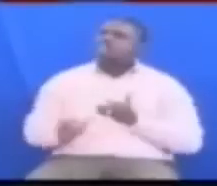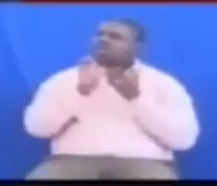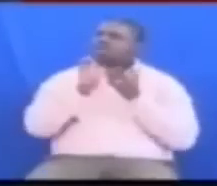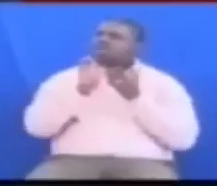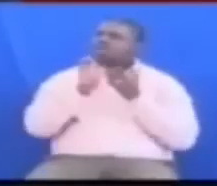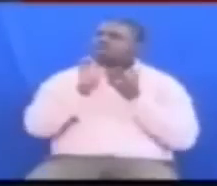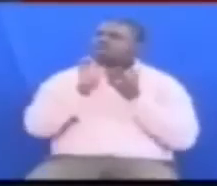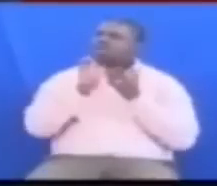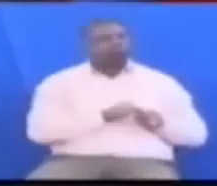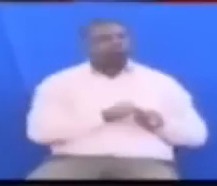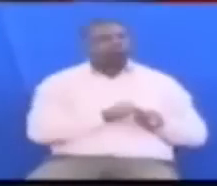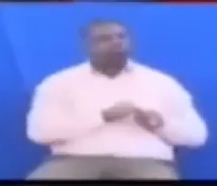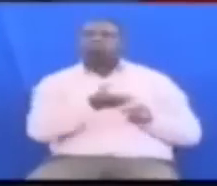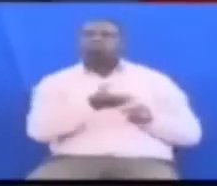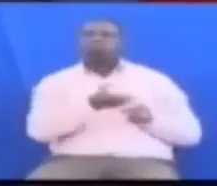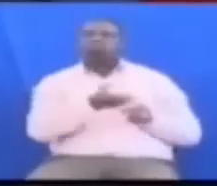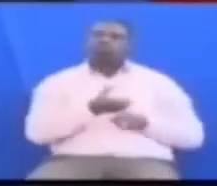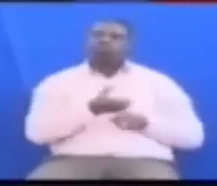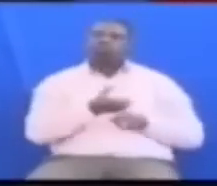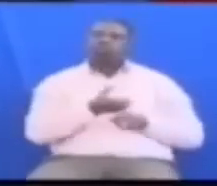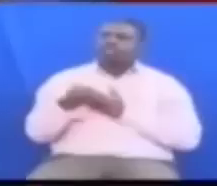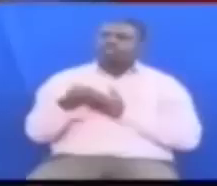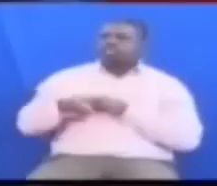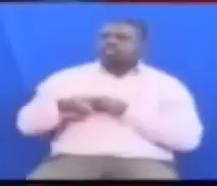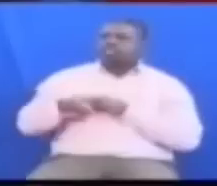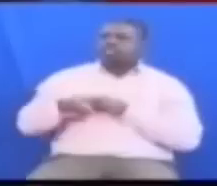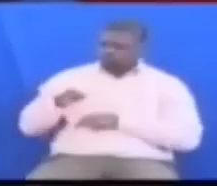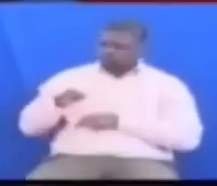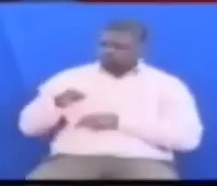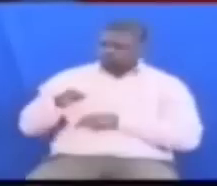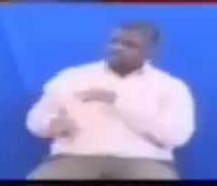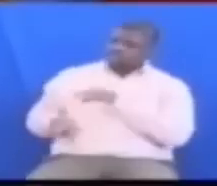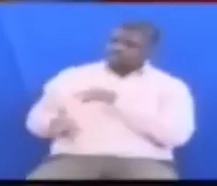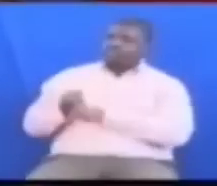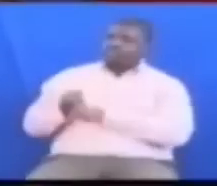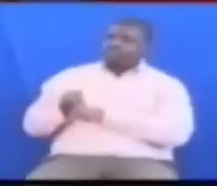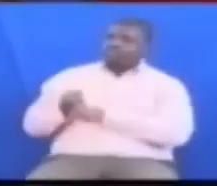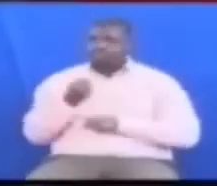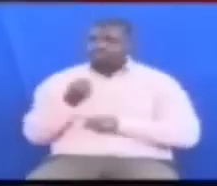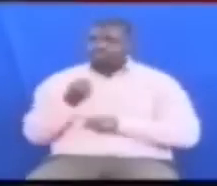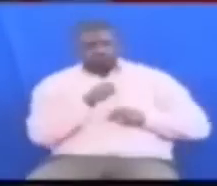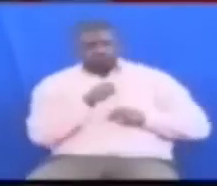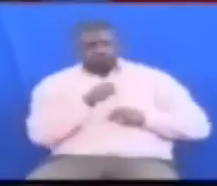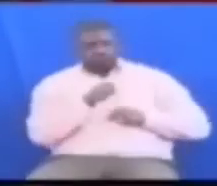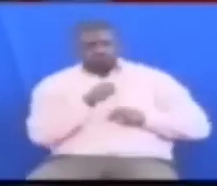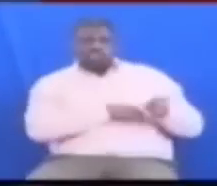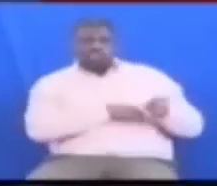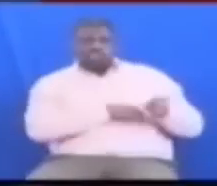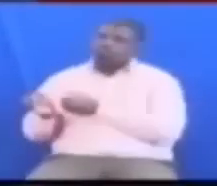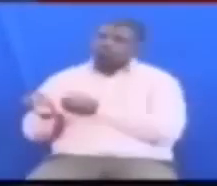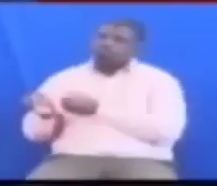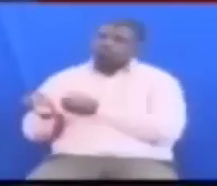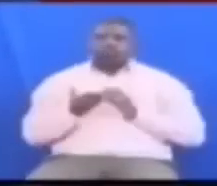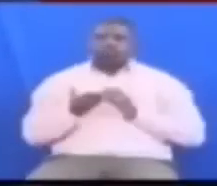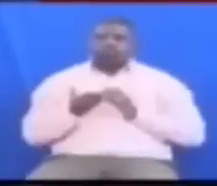Tumekua tuna experience ndani ya nchi yetu Tangia chaguzi hizi zinafanyika Ha sasa hizi chaguzi za marudio Tunachomba